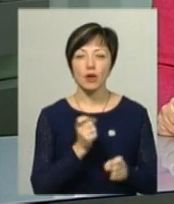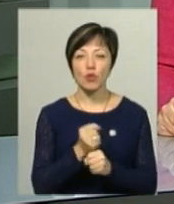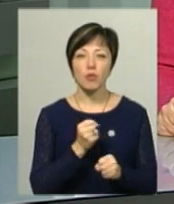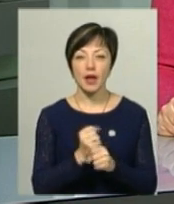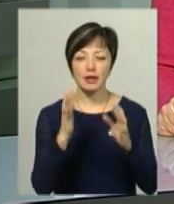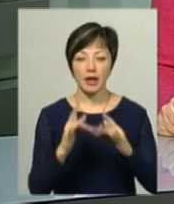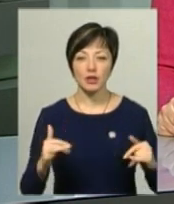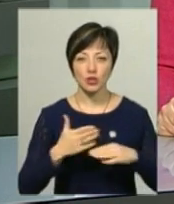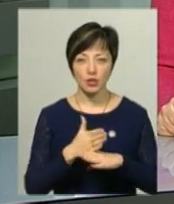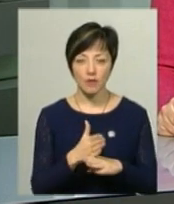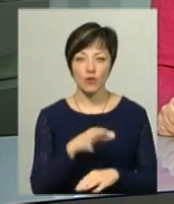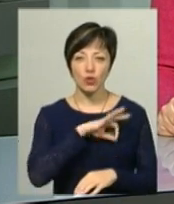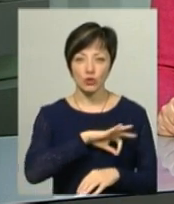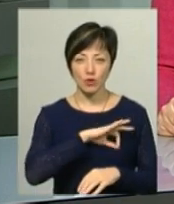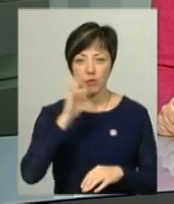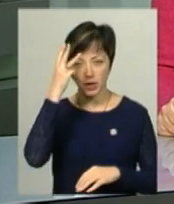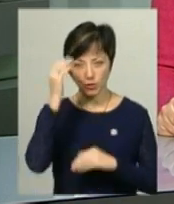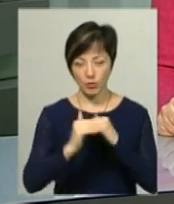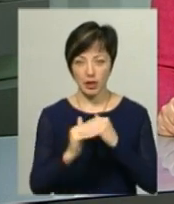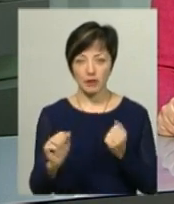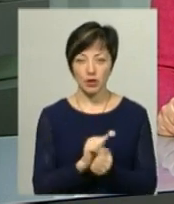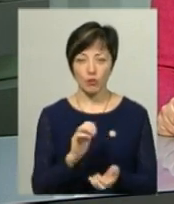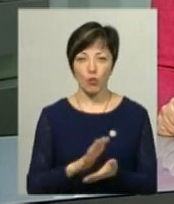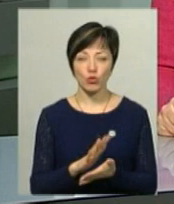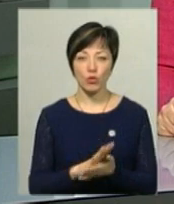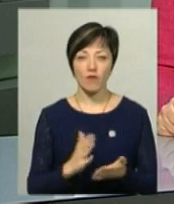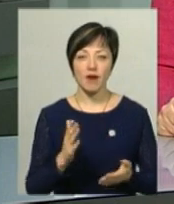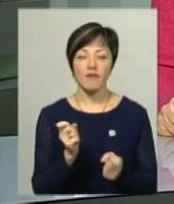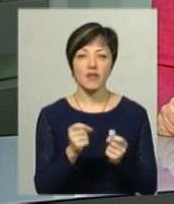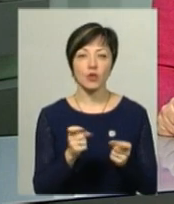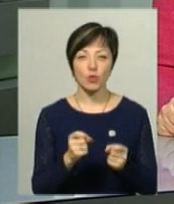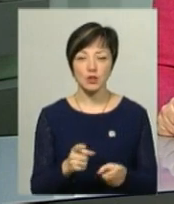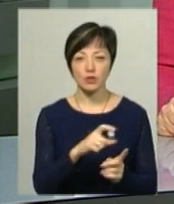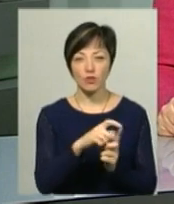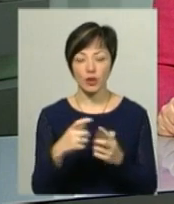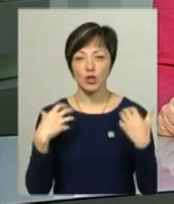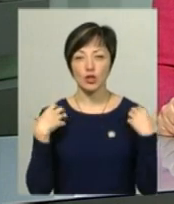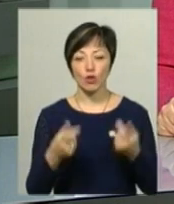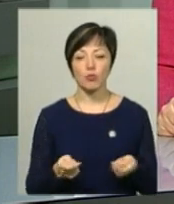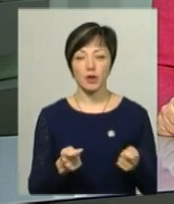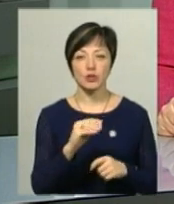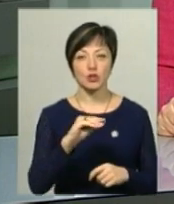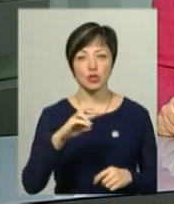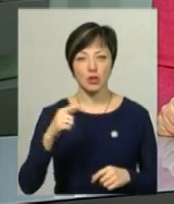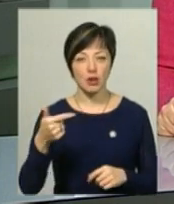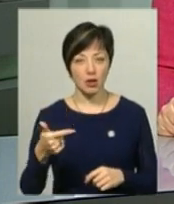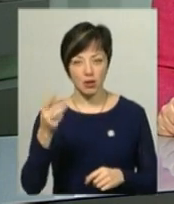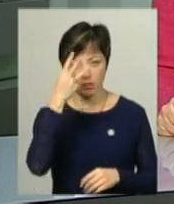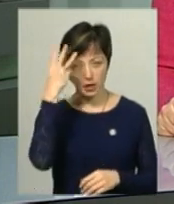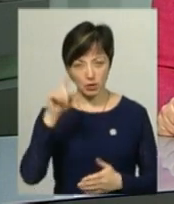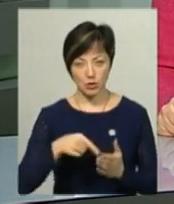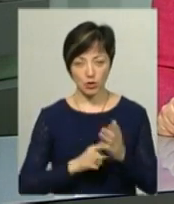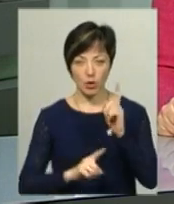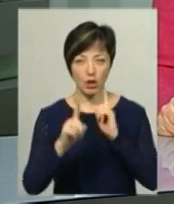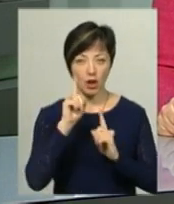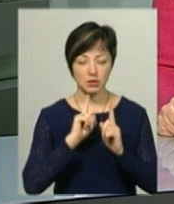використовують як паливо на Хмельницькому полігоні твердих побутових відходів. За словами начальника управління житлово-комунального господарства Хмельницької міської